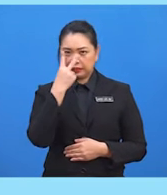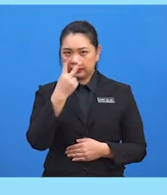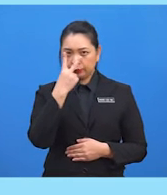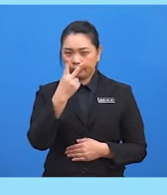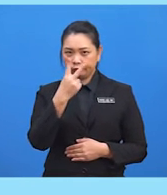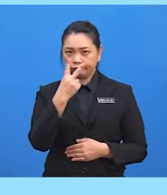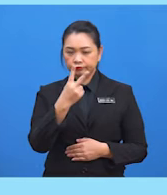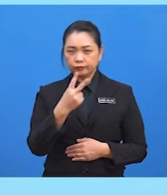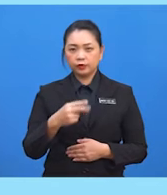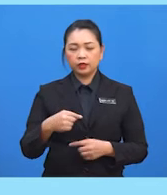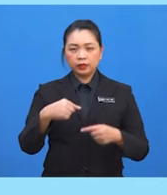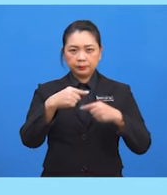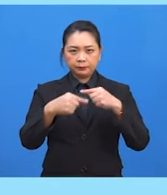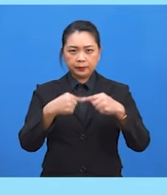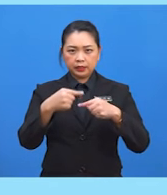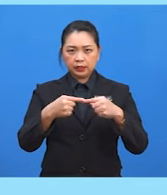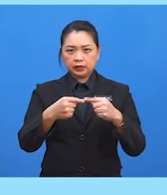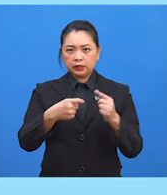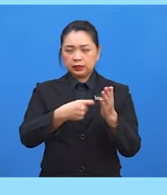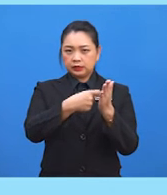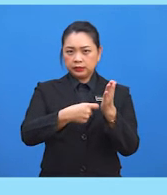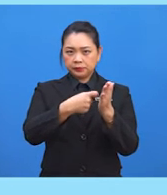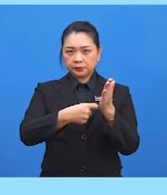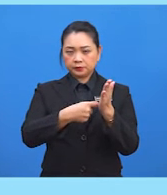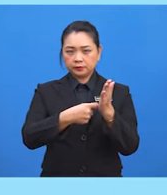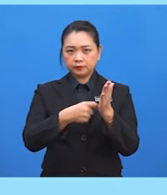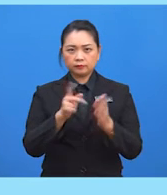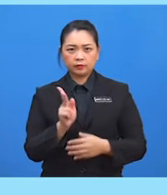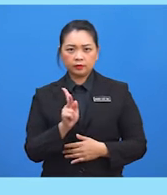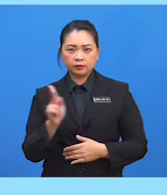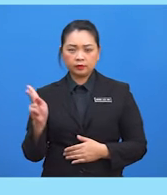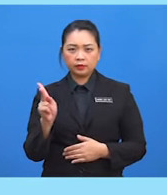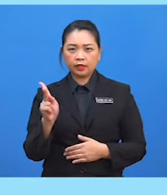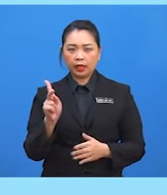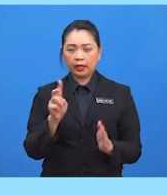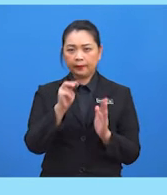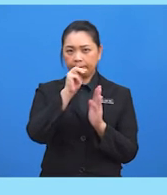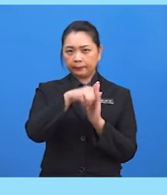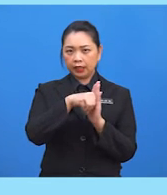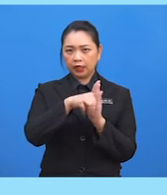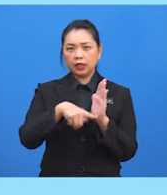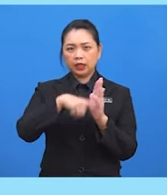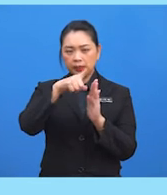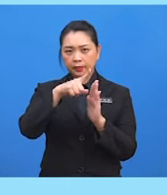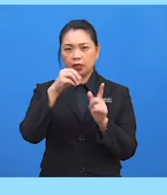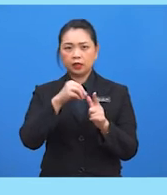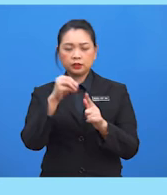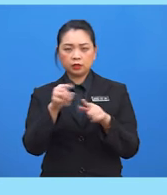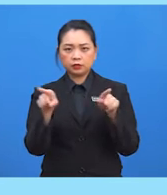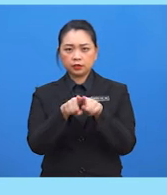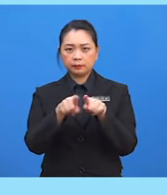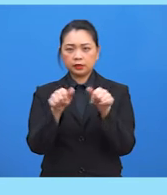Apabila nilai di sebelah kanan minit lebih atau sama dengan 30, maka